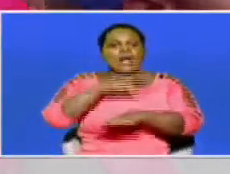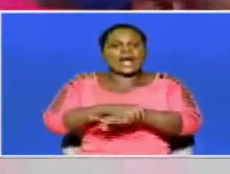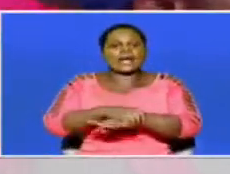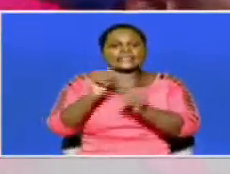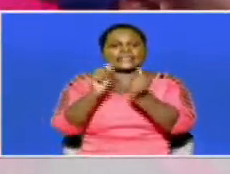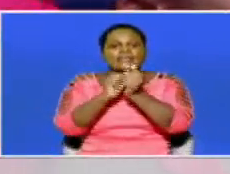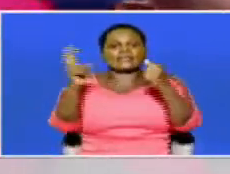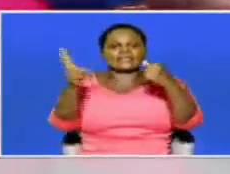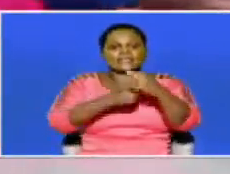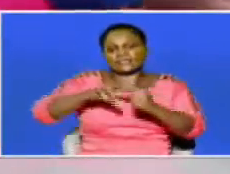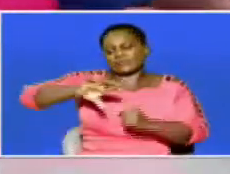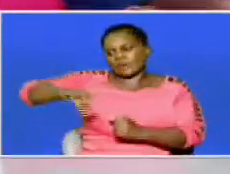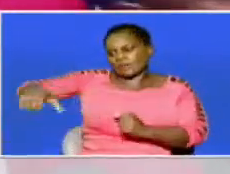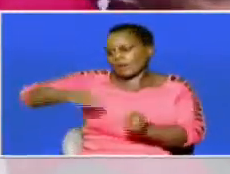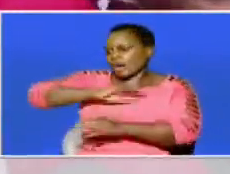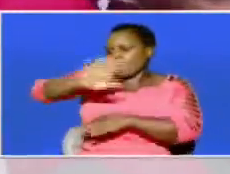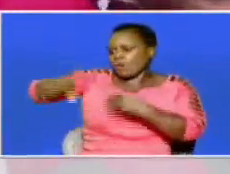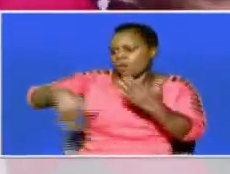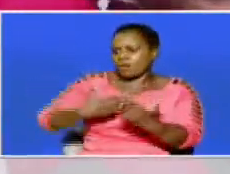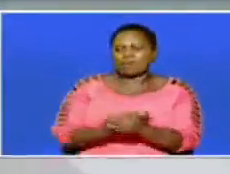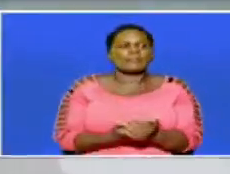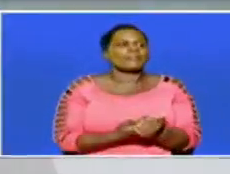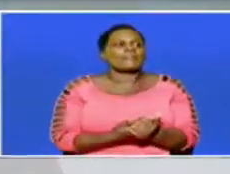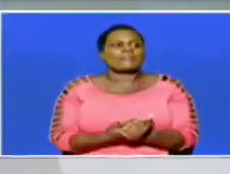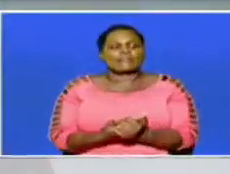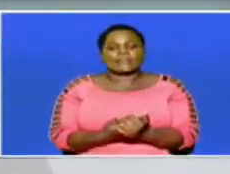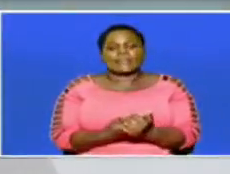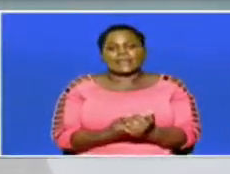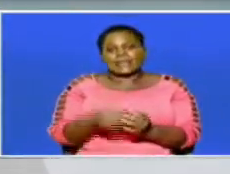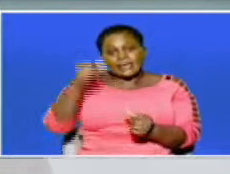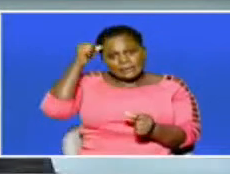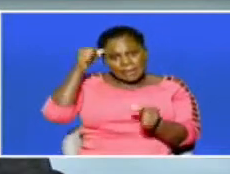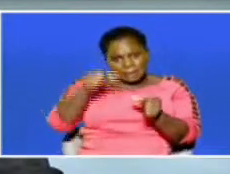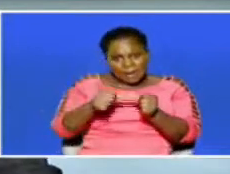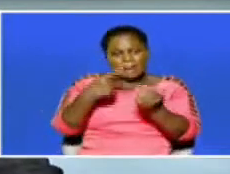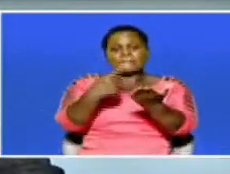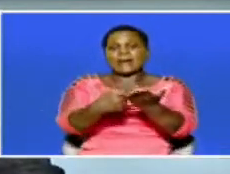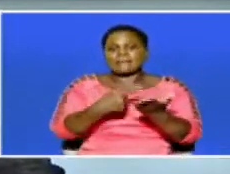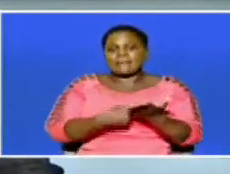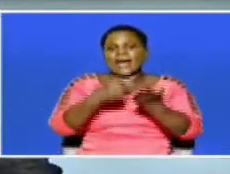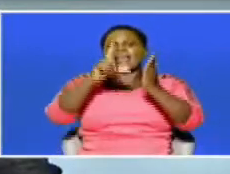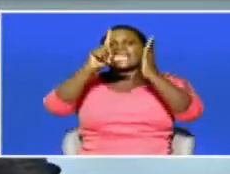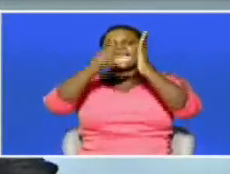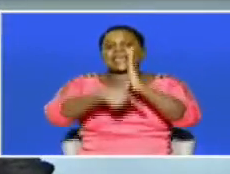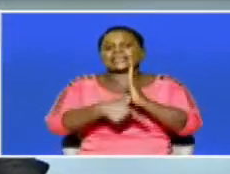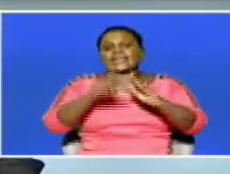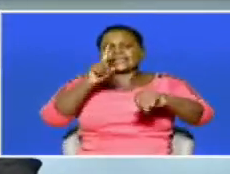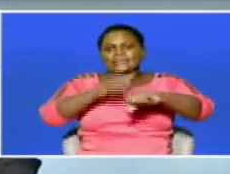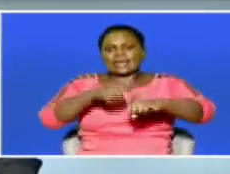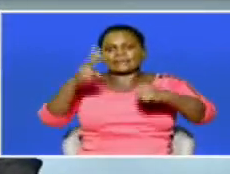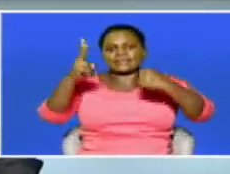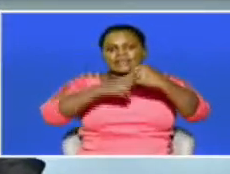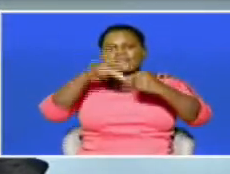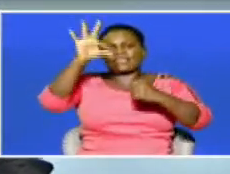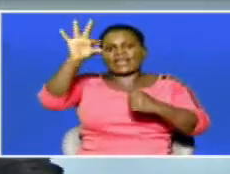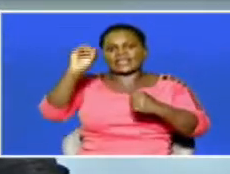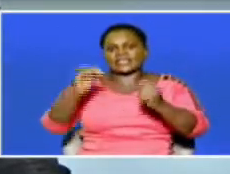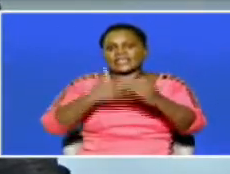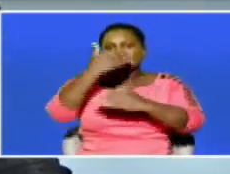jiri huku mchujo vyamani ya kikamilika hapu